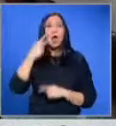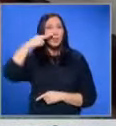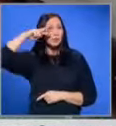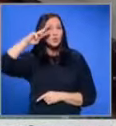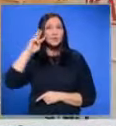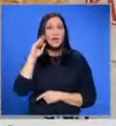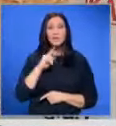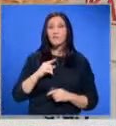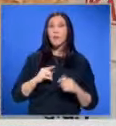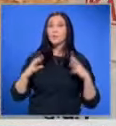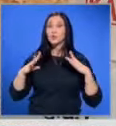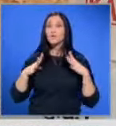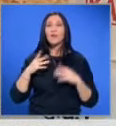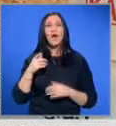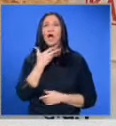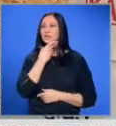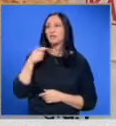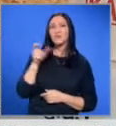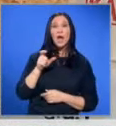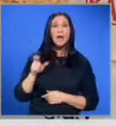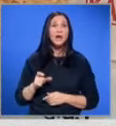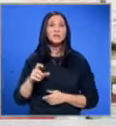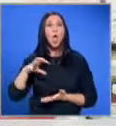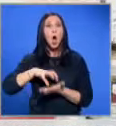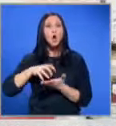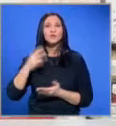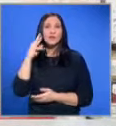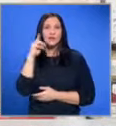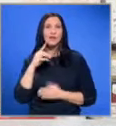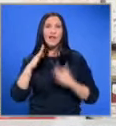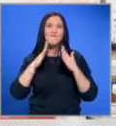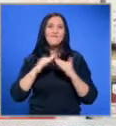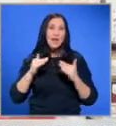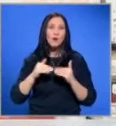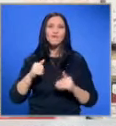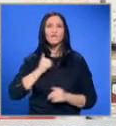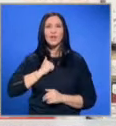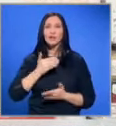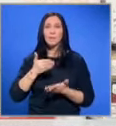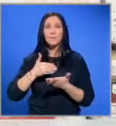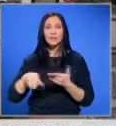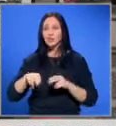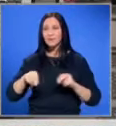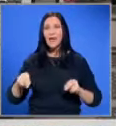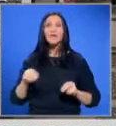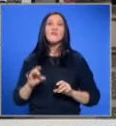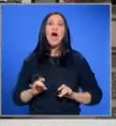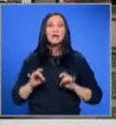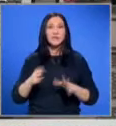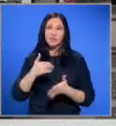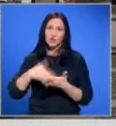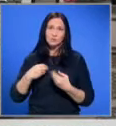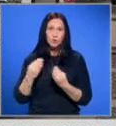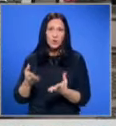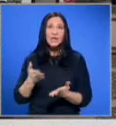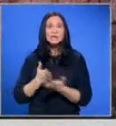красивия италиански остров Иския за 7 души и 3 дни във вилла в Канада. Парче земя в Австралия са само част от подаръците. Сред